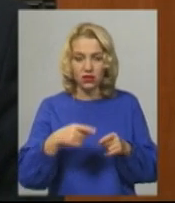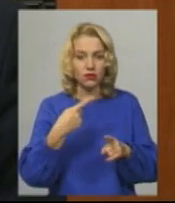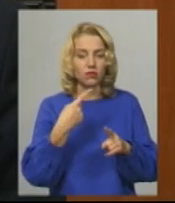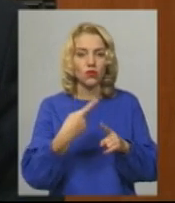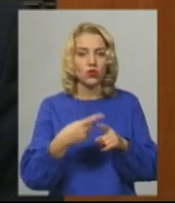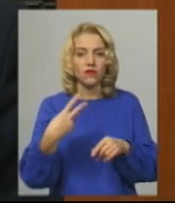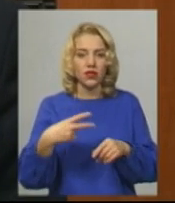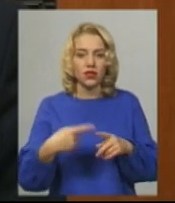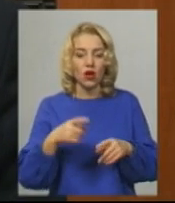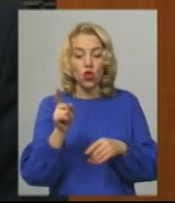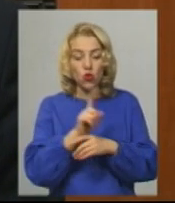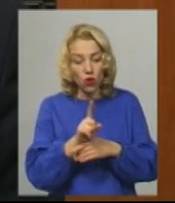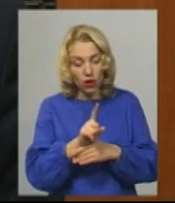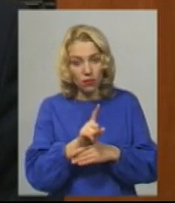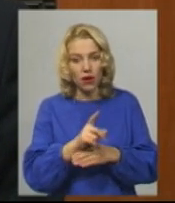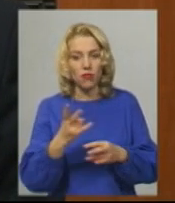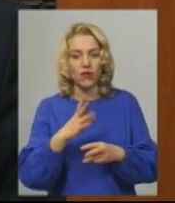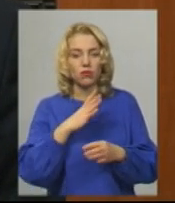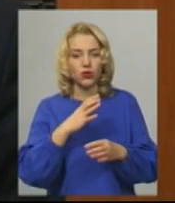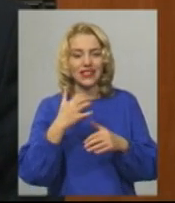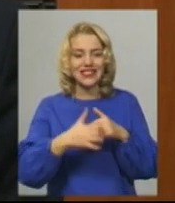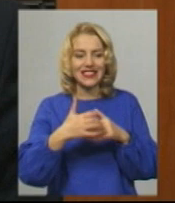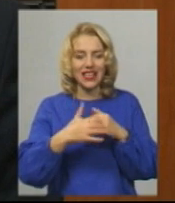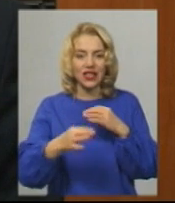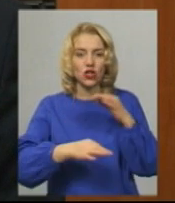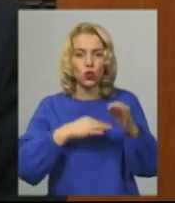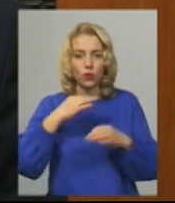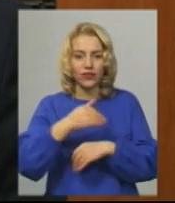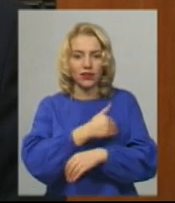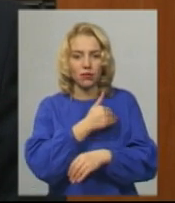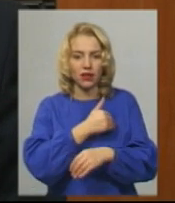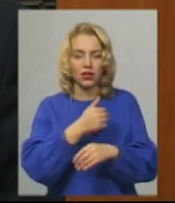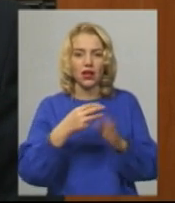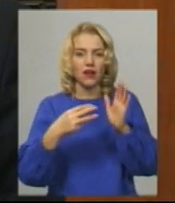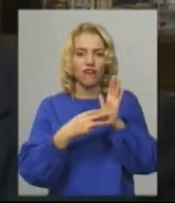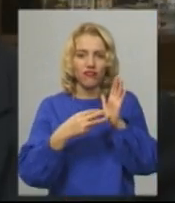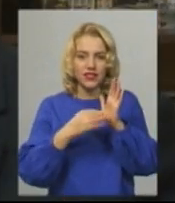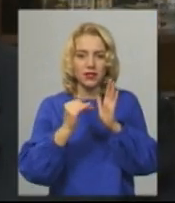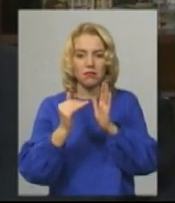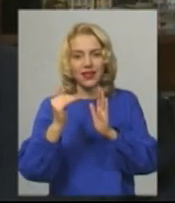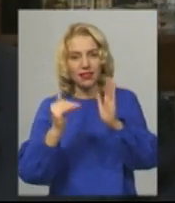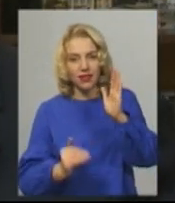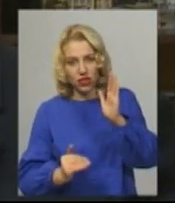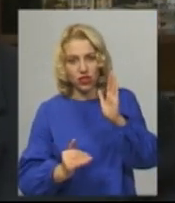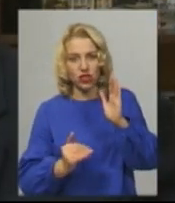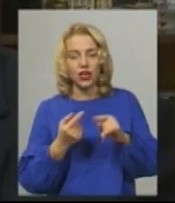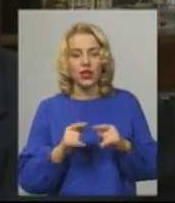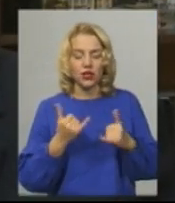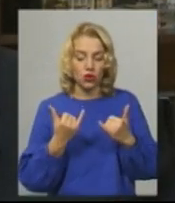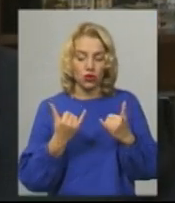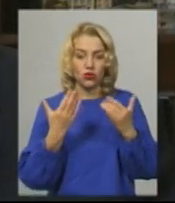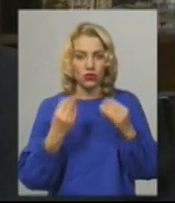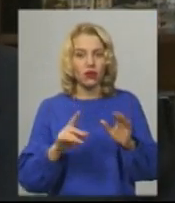середня добовна температура повинна бути на протязі трьох дріб 8 градусів і нижче. З сьогоднішнього дня почалося зниження